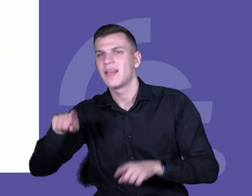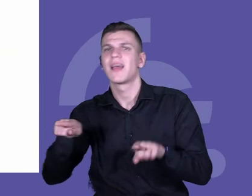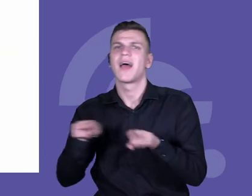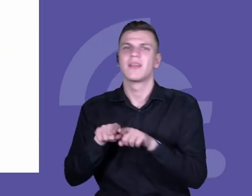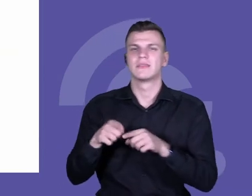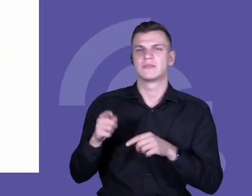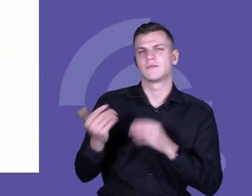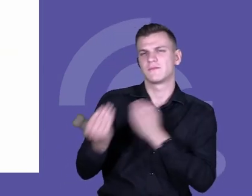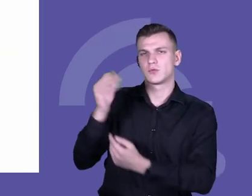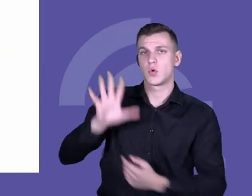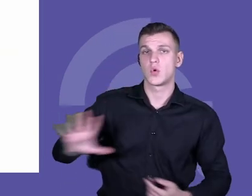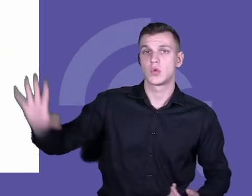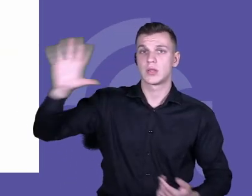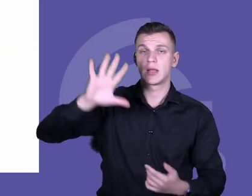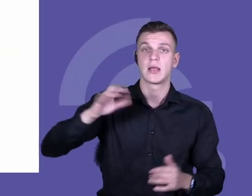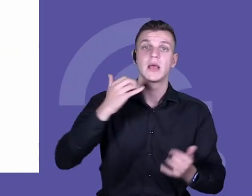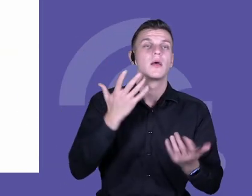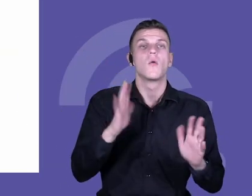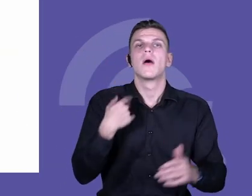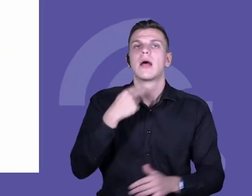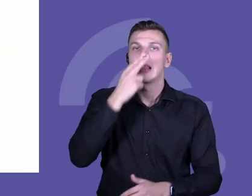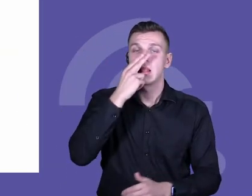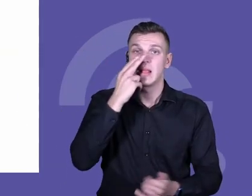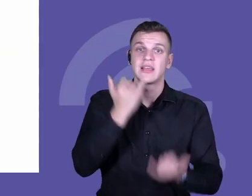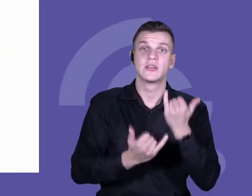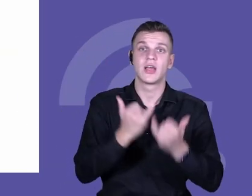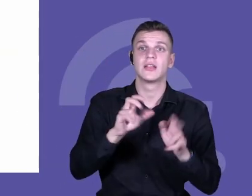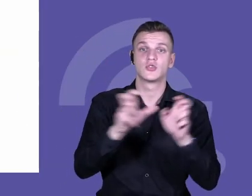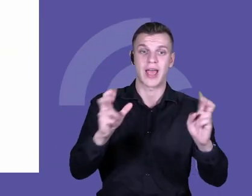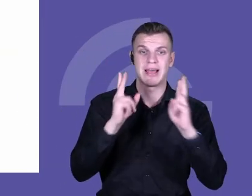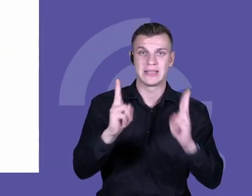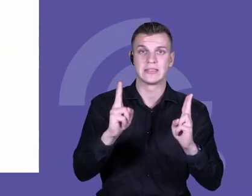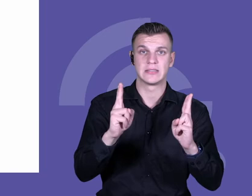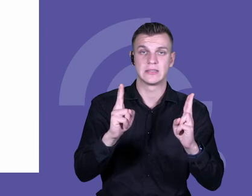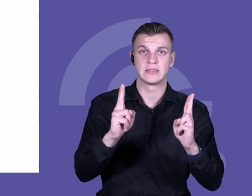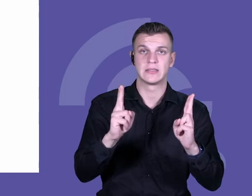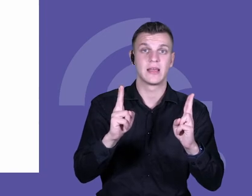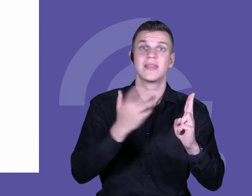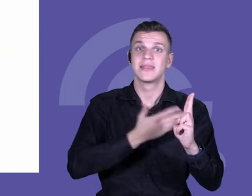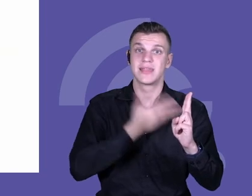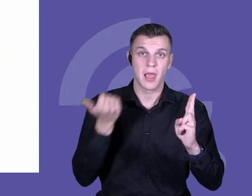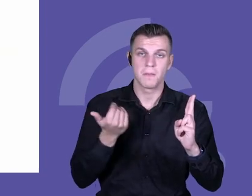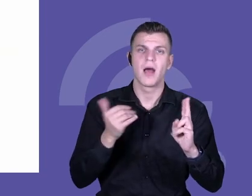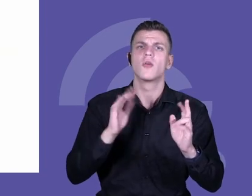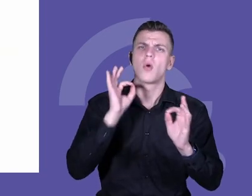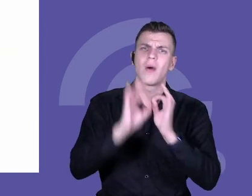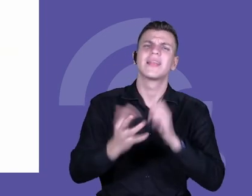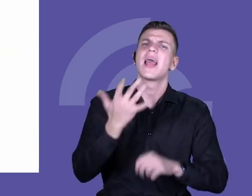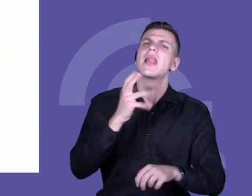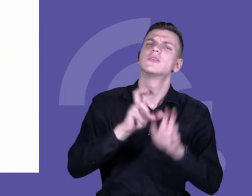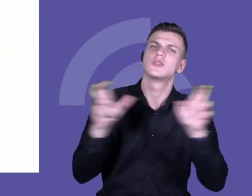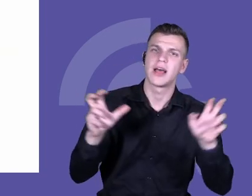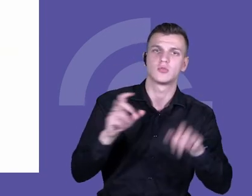Jeżeli nie ma jasno zdefiniowanego czasu, żeby nauczyciele spotkali się co tydzień, jeżeli nie ma